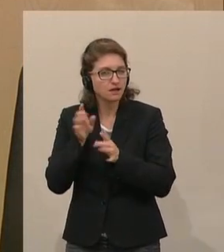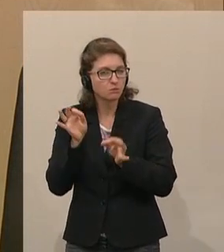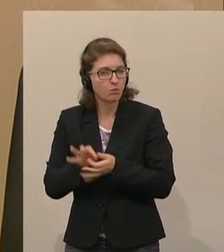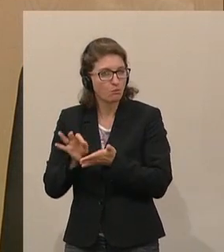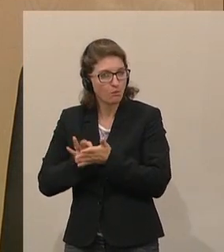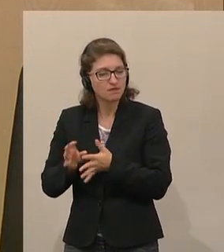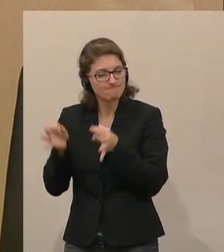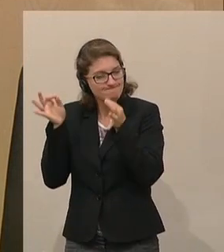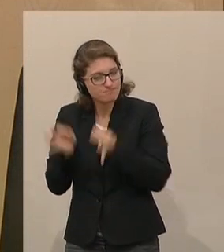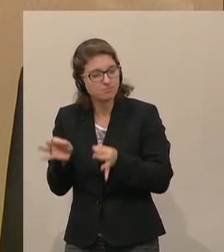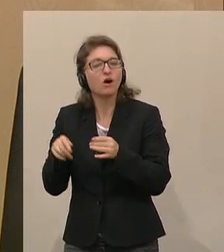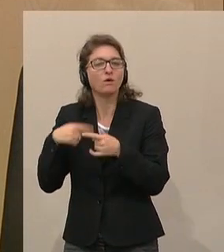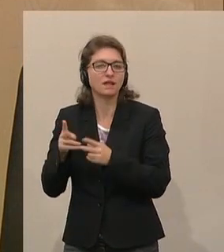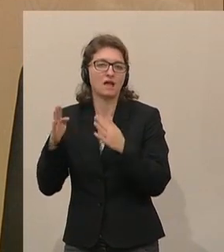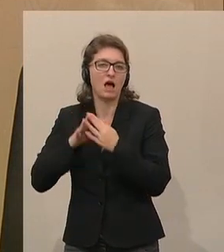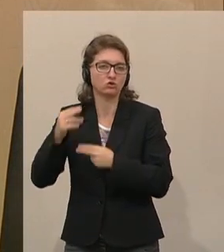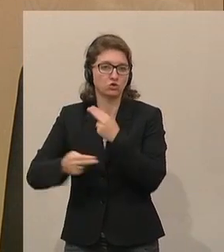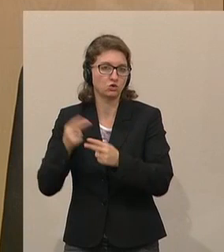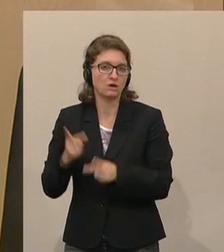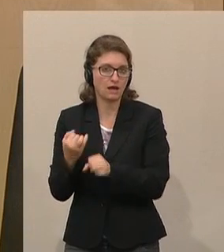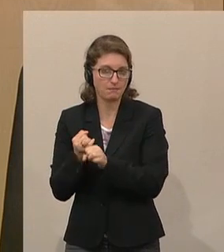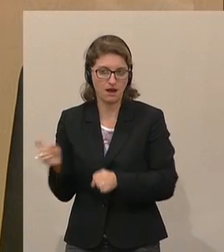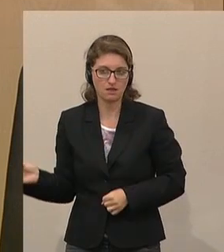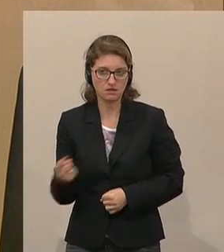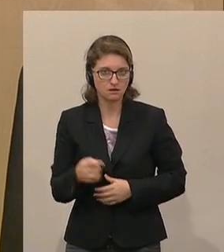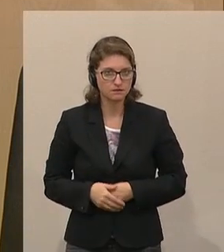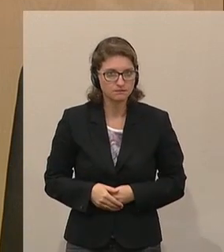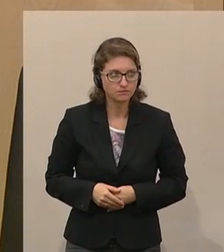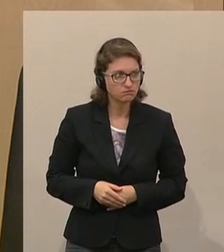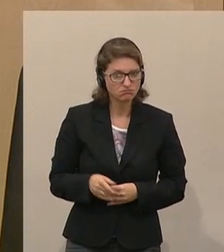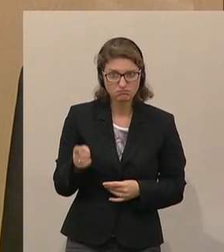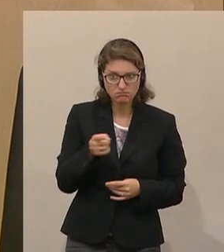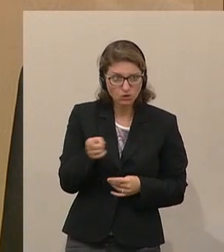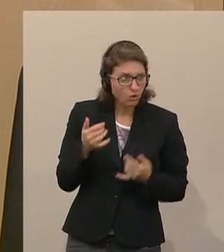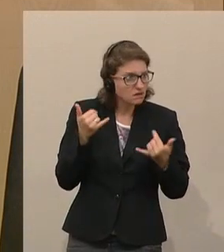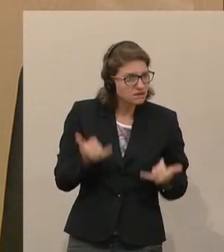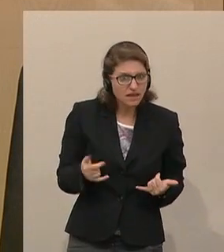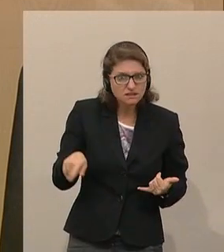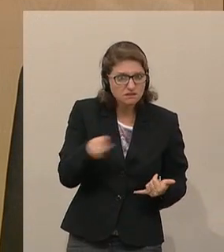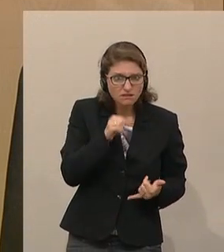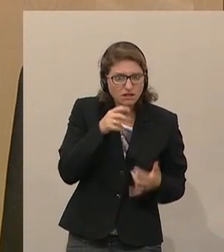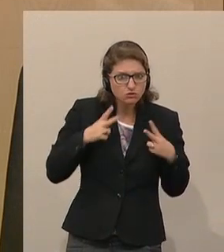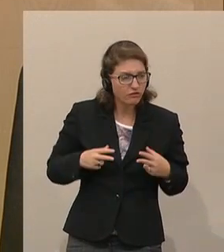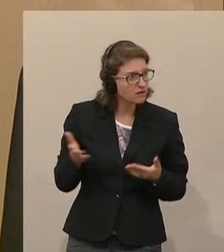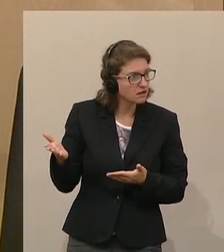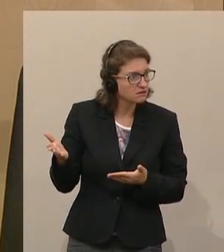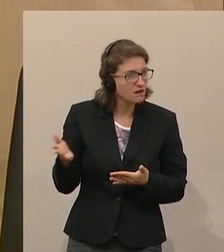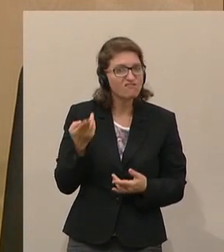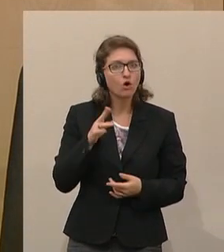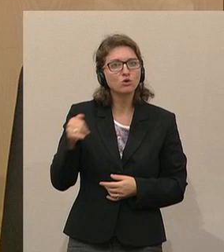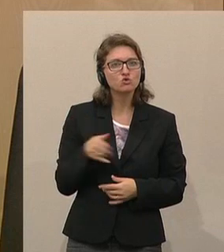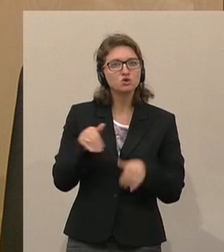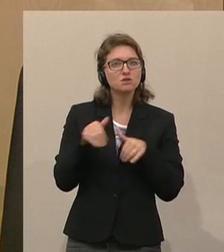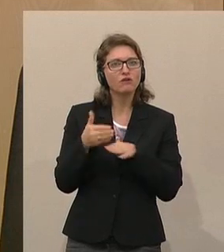Hausdurchsuchungen auch entsprechend vornehmen kann. Und jetzt auf einmal passt Ihnen das nicht. Weil der Justizminister offenbar nicht vorher